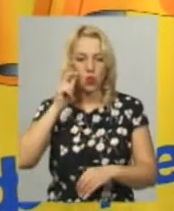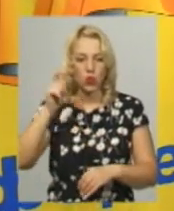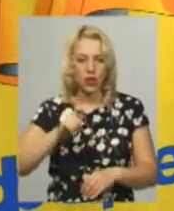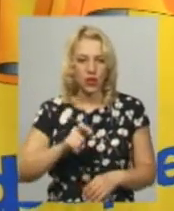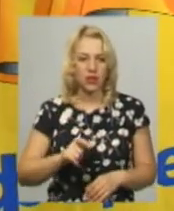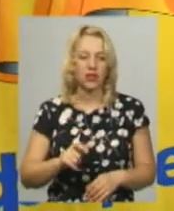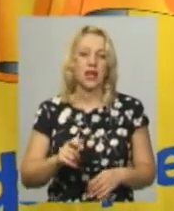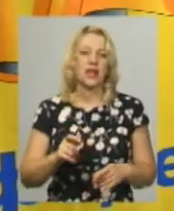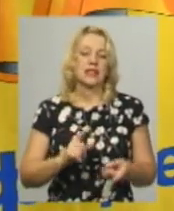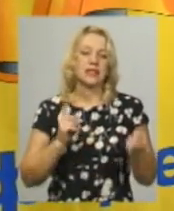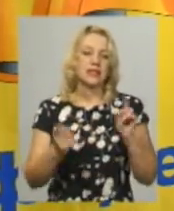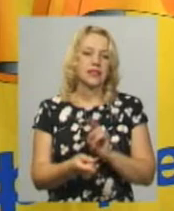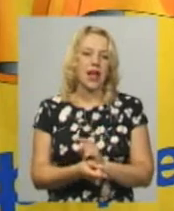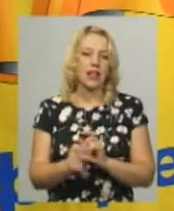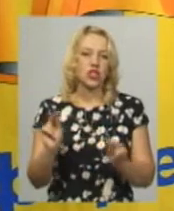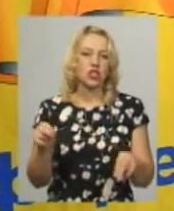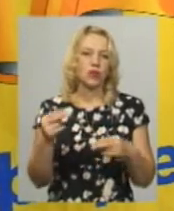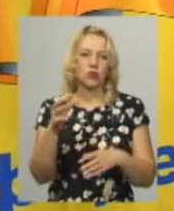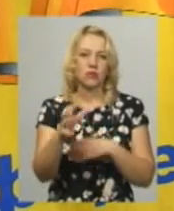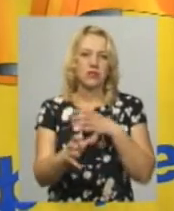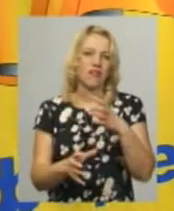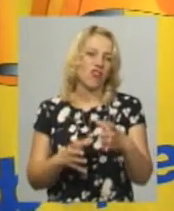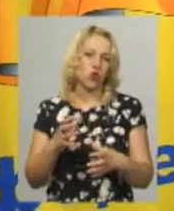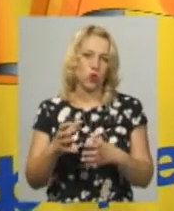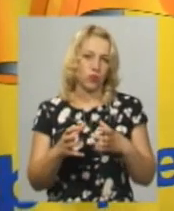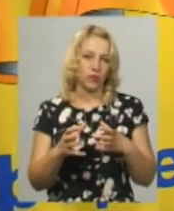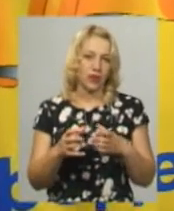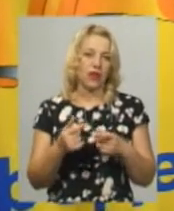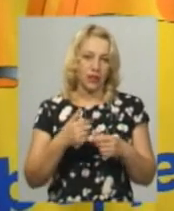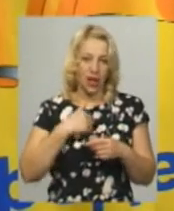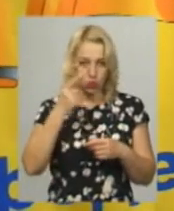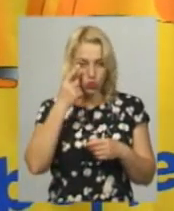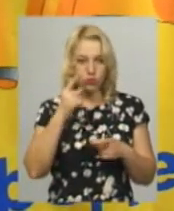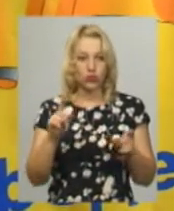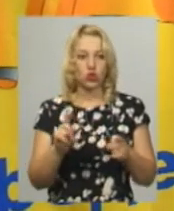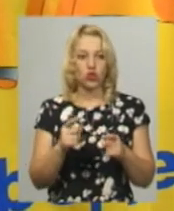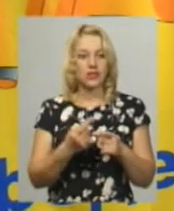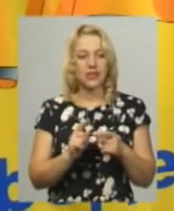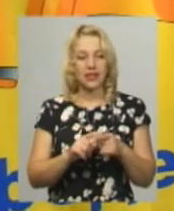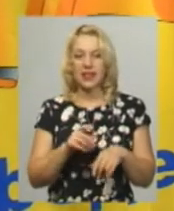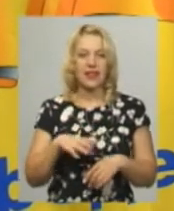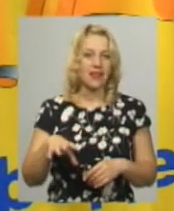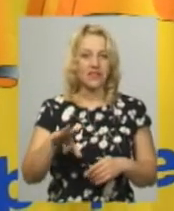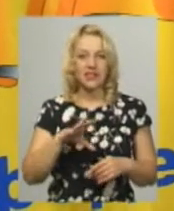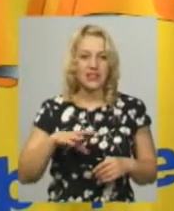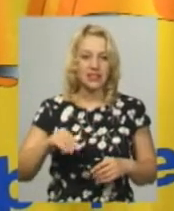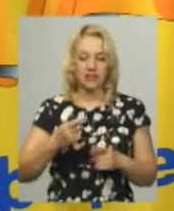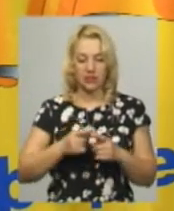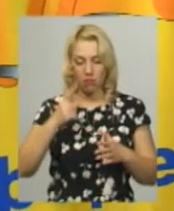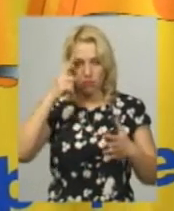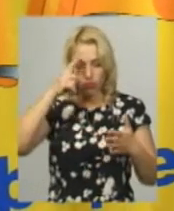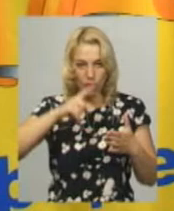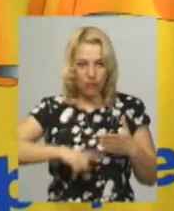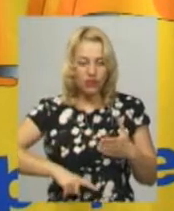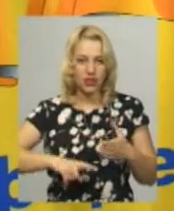стала чемпіоном світу. Я думаю, що ще не всі в це повірили, бо це